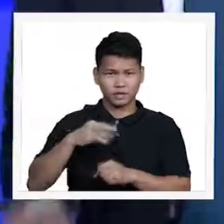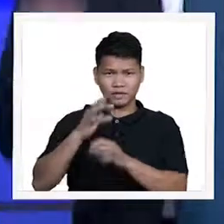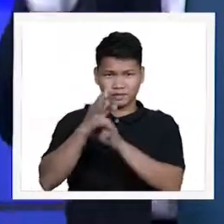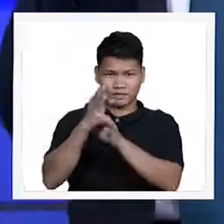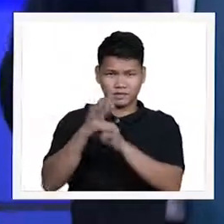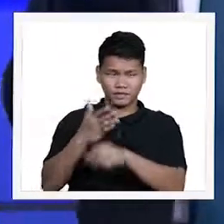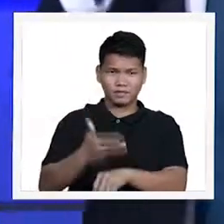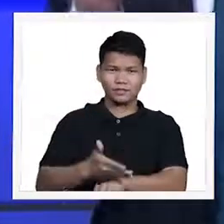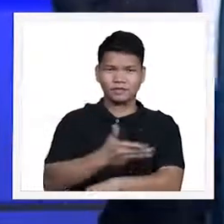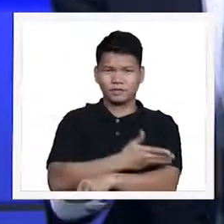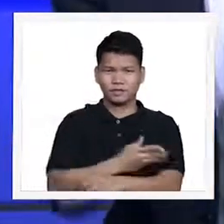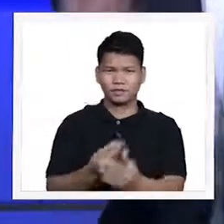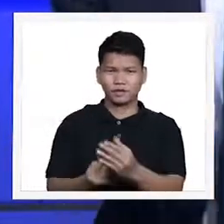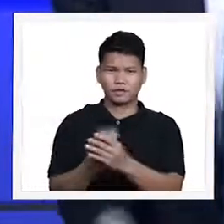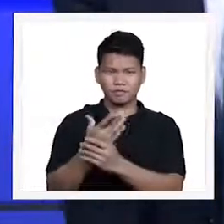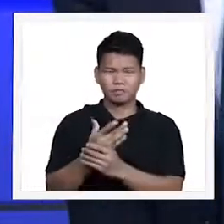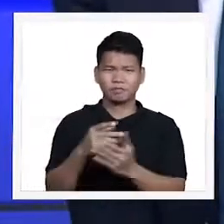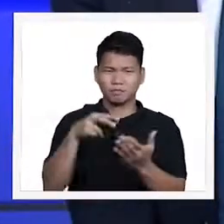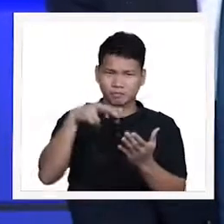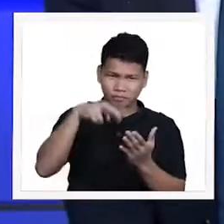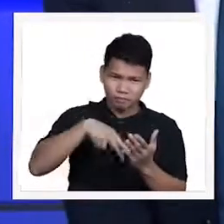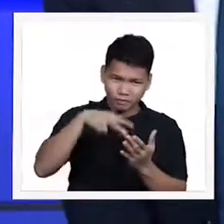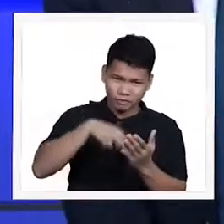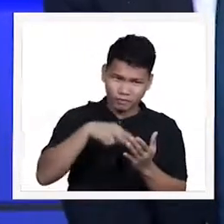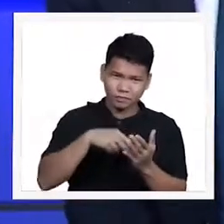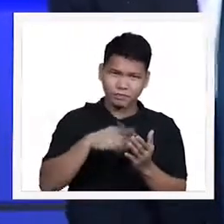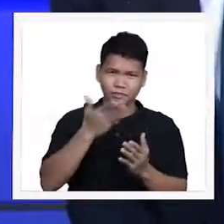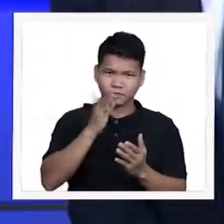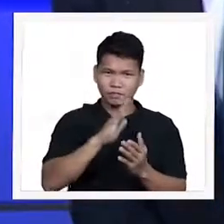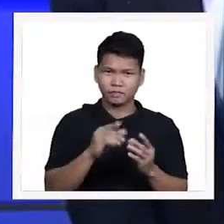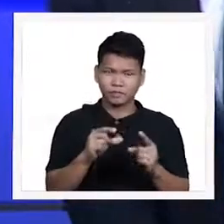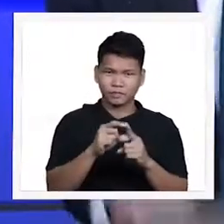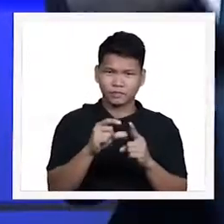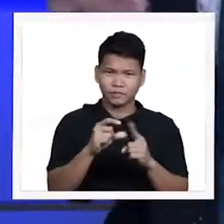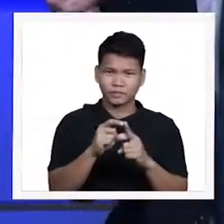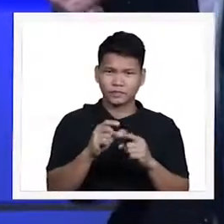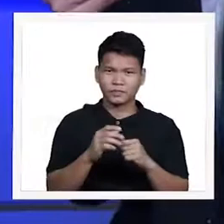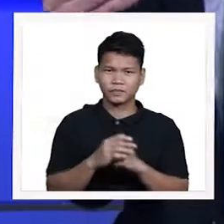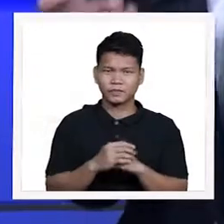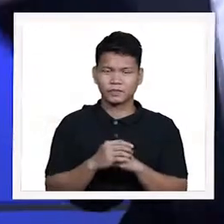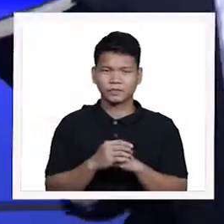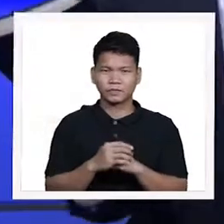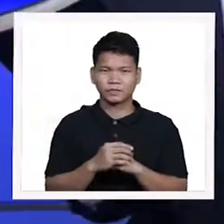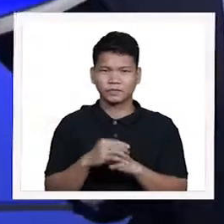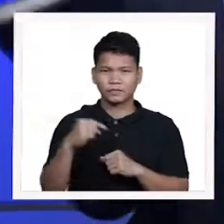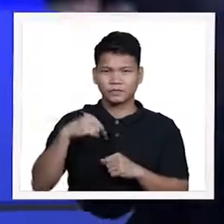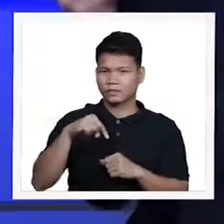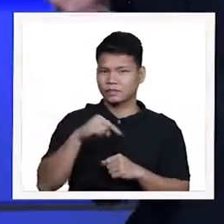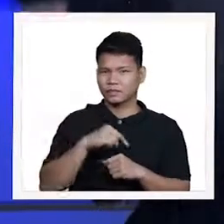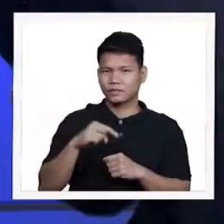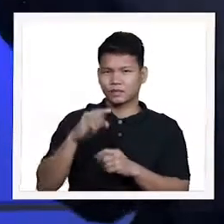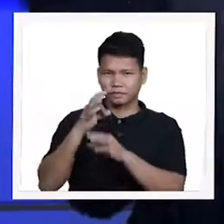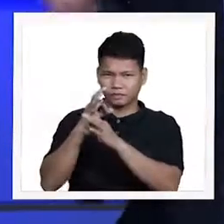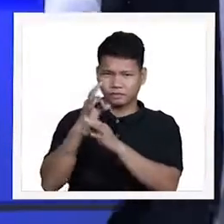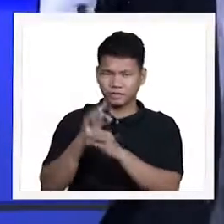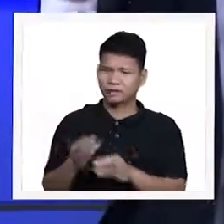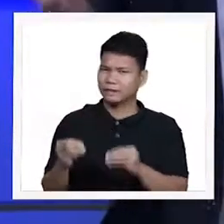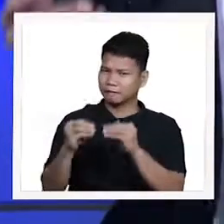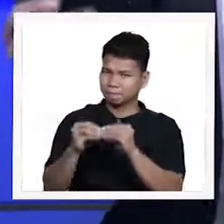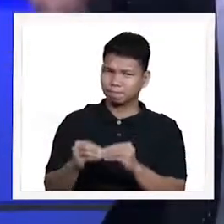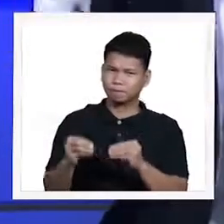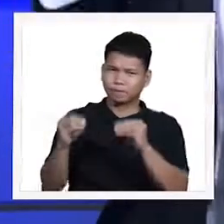as we meditate upon God's Word ang ating pananampalataya lalago